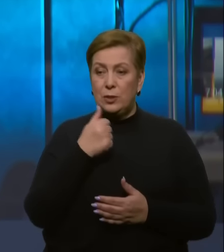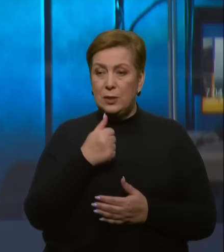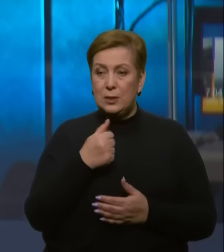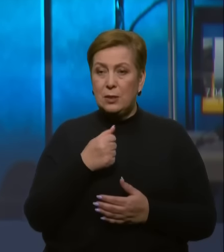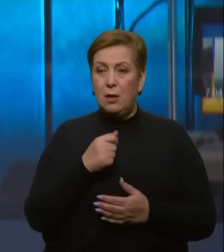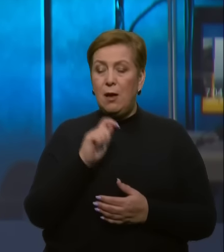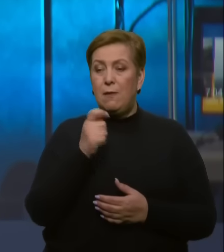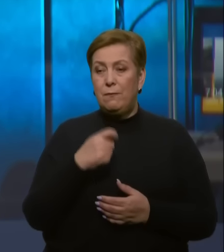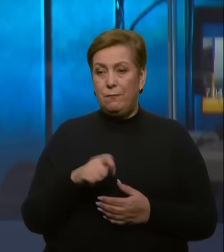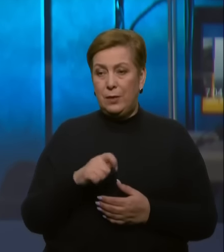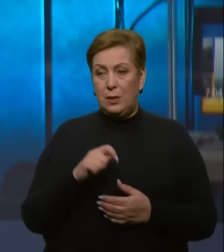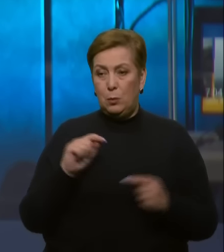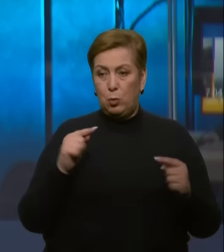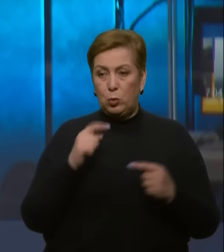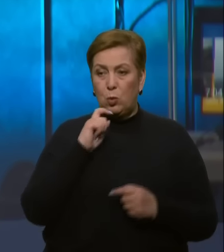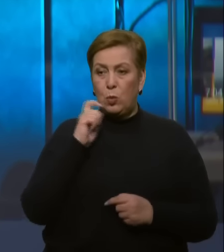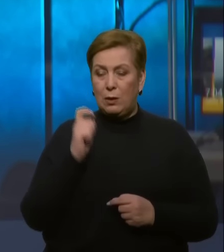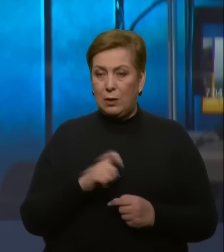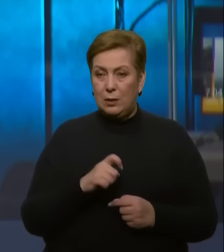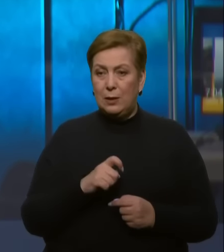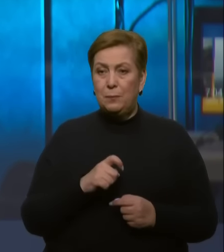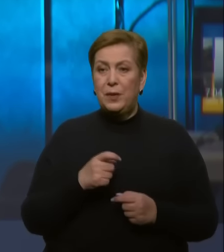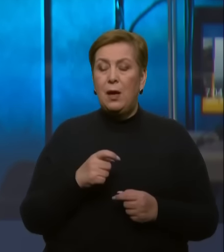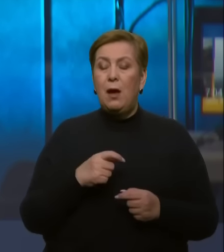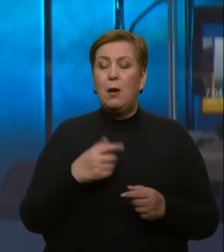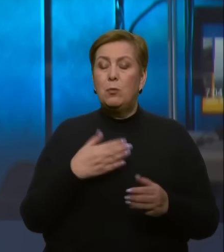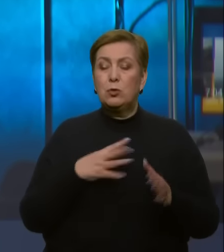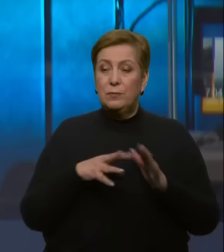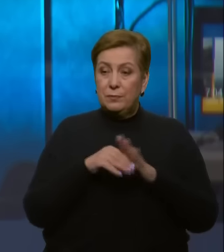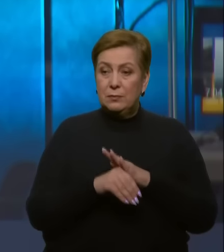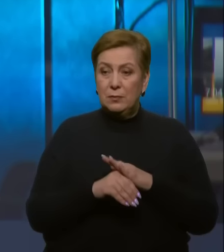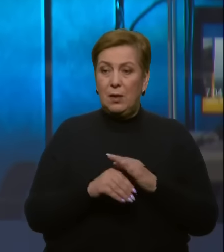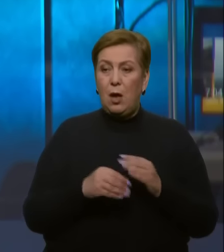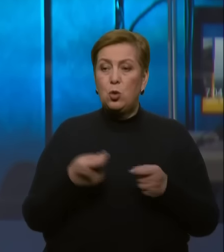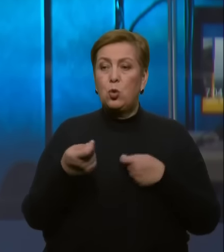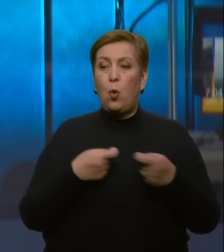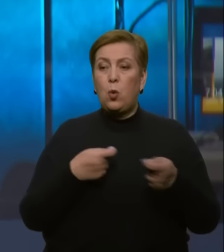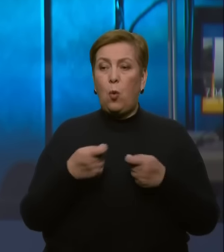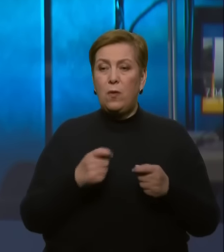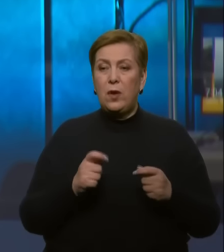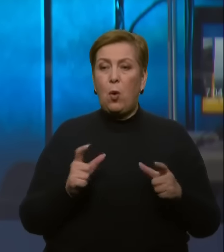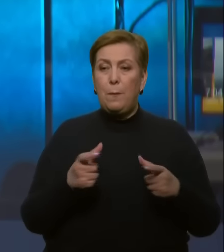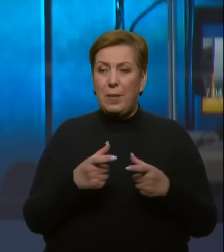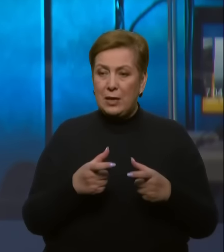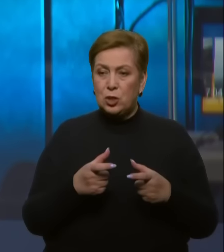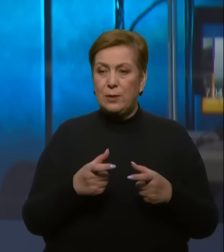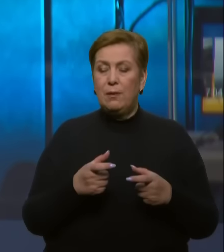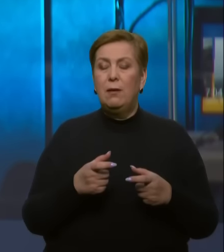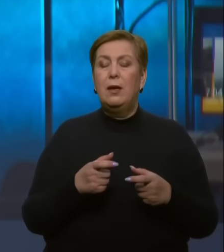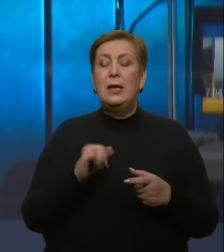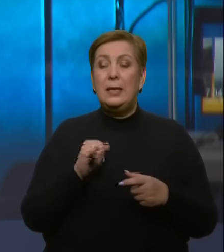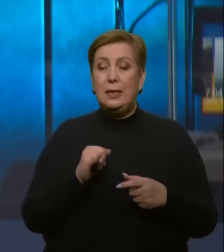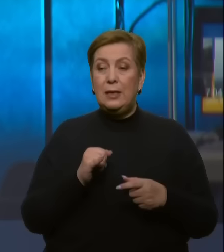Новий пакет міститиме додаткові торгові обмеження, також заходи для боротьби з обходом вже запроваджених